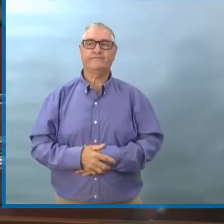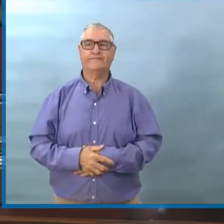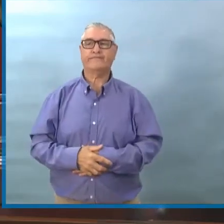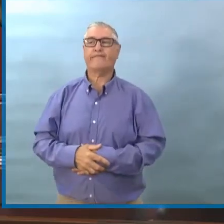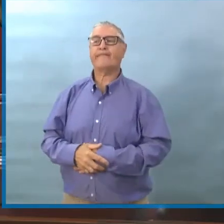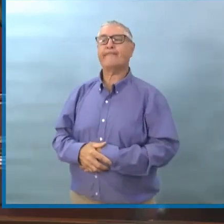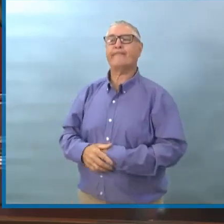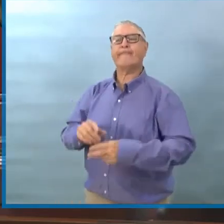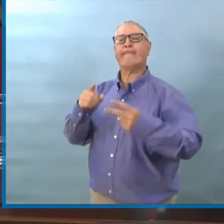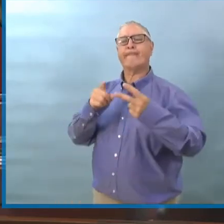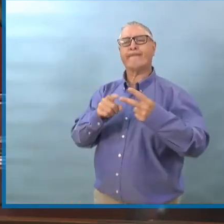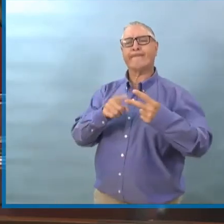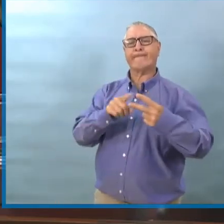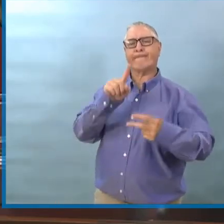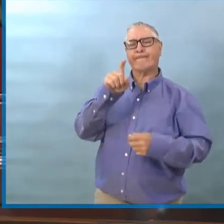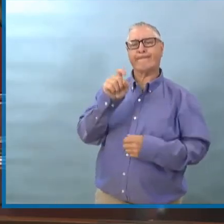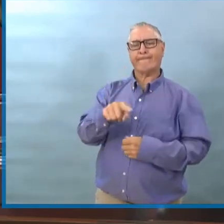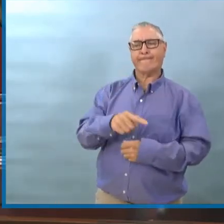Question inaudible.